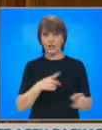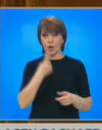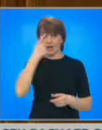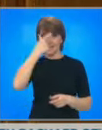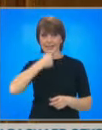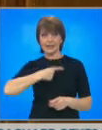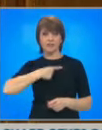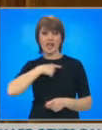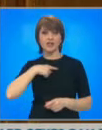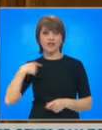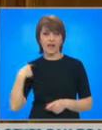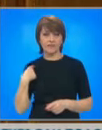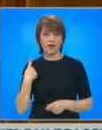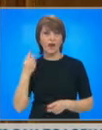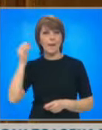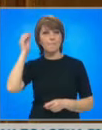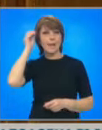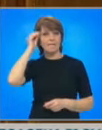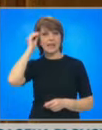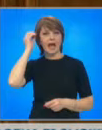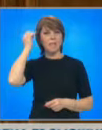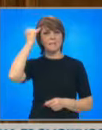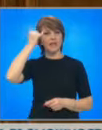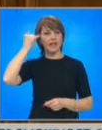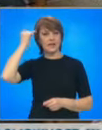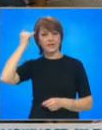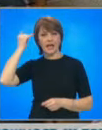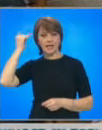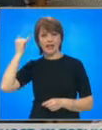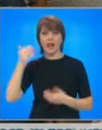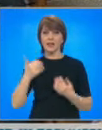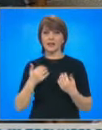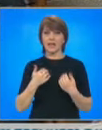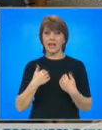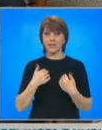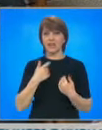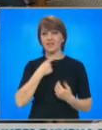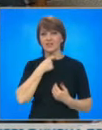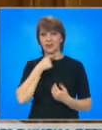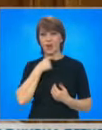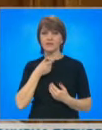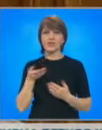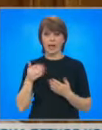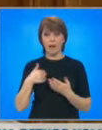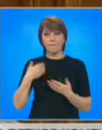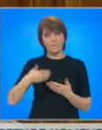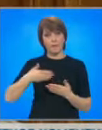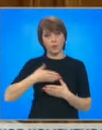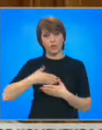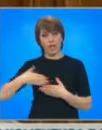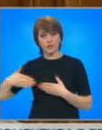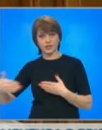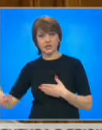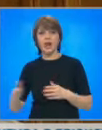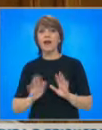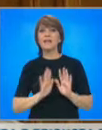Нека паметта и идеите на най-светлиен и национален герой пребъдат. Защото неговите ценности